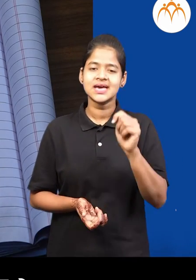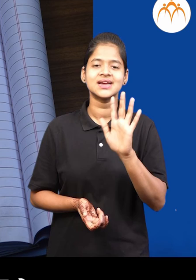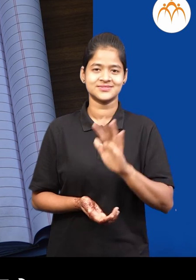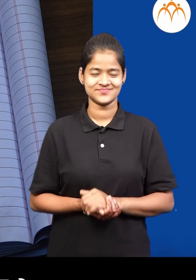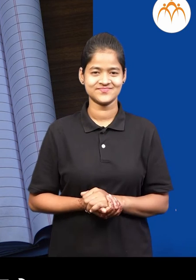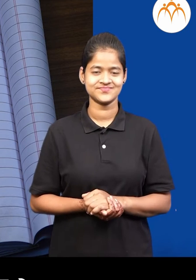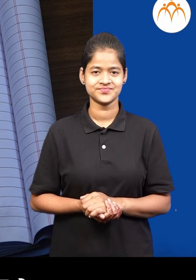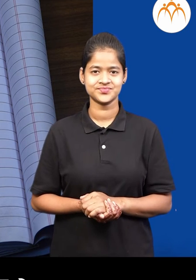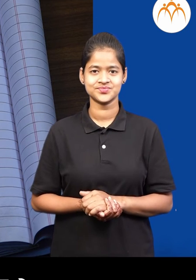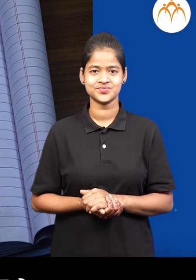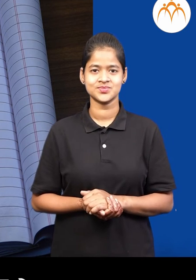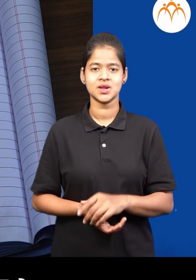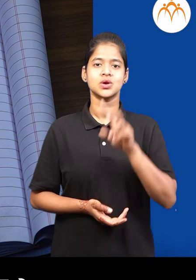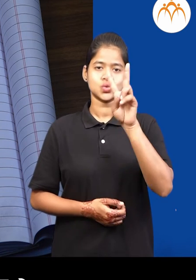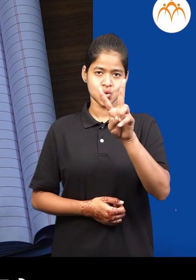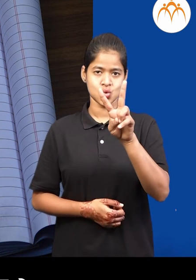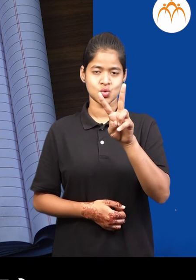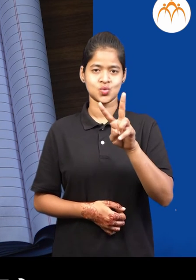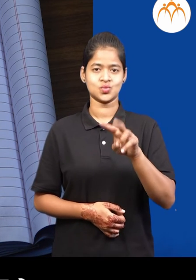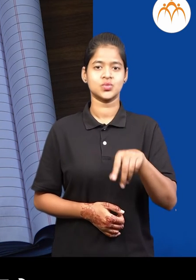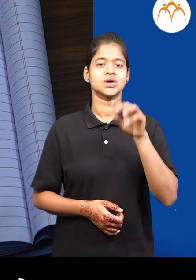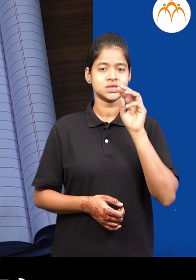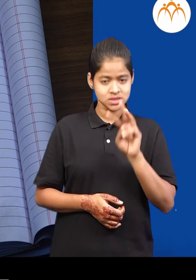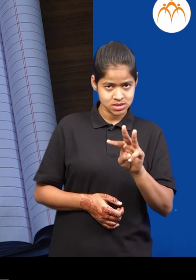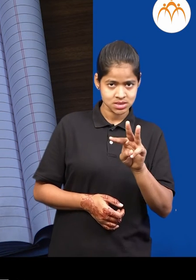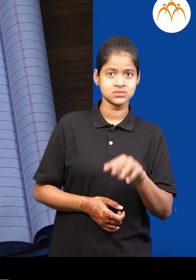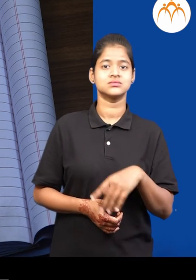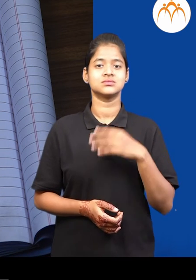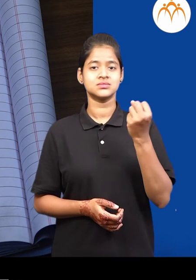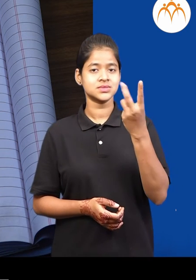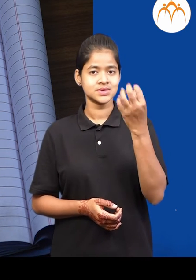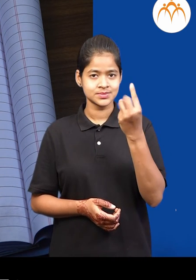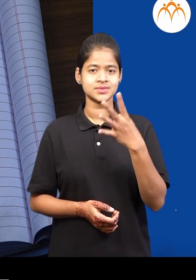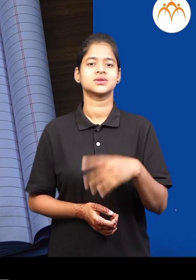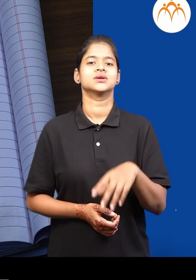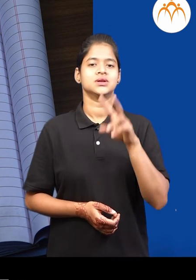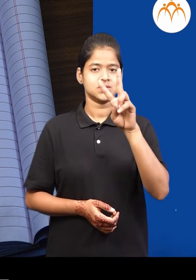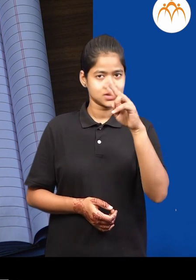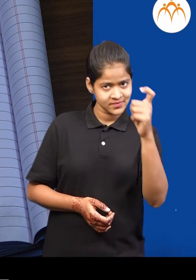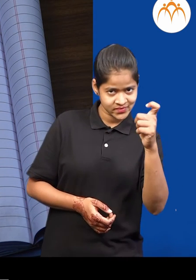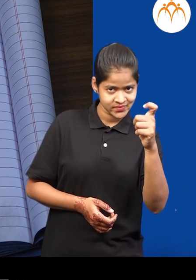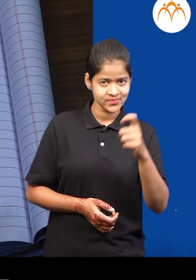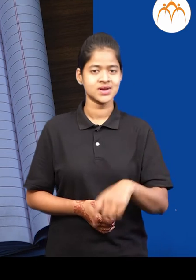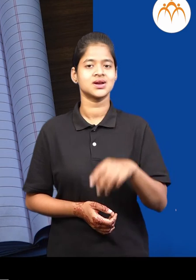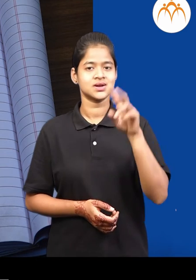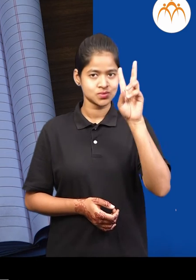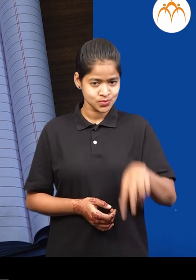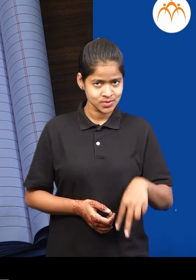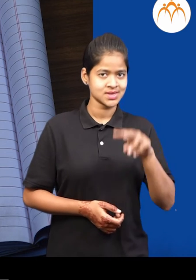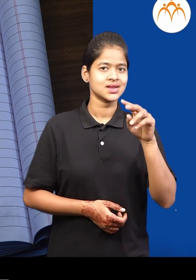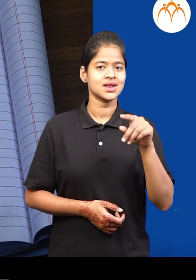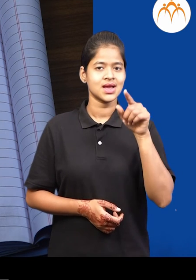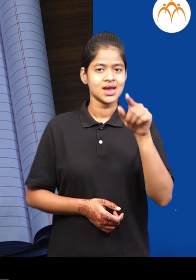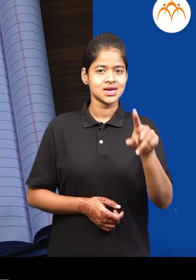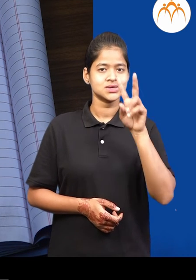दशक 1, एकक 3, संख्या 27, दशक 2, एकक 7,